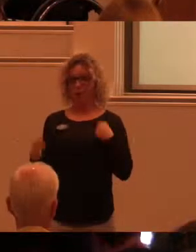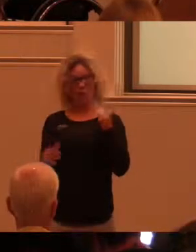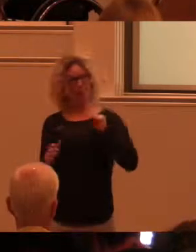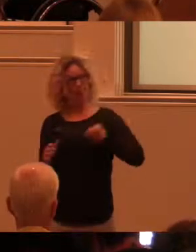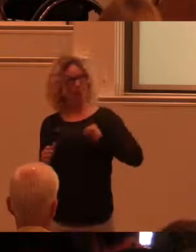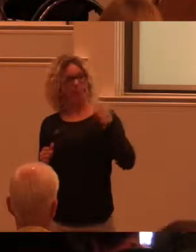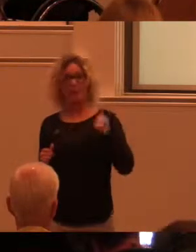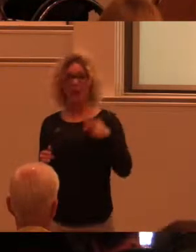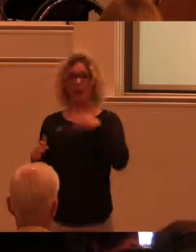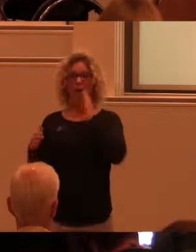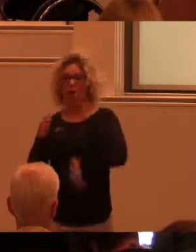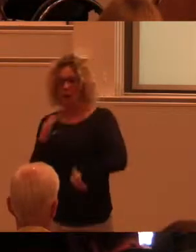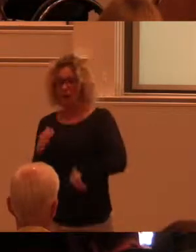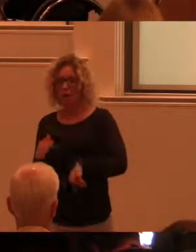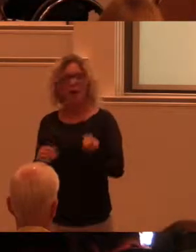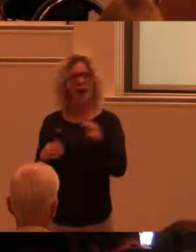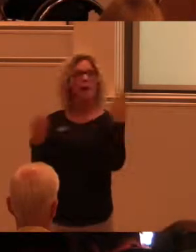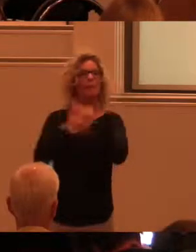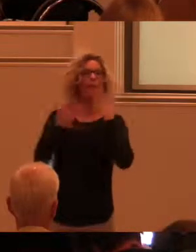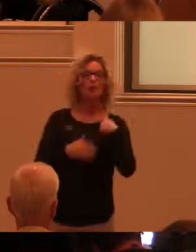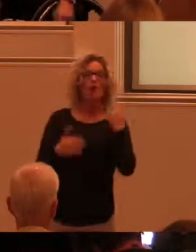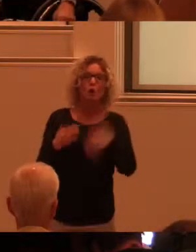uthålliga. När på dygnet vi blir trötta.